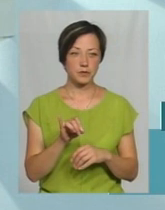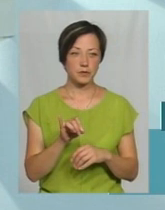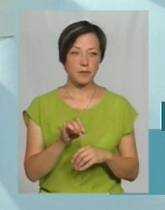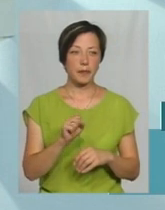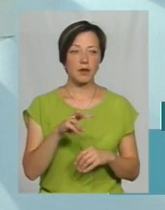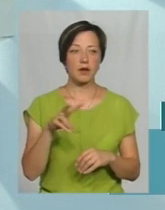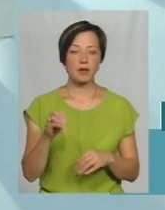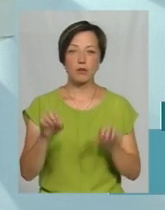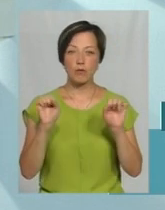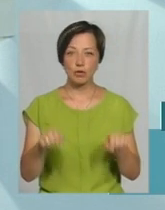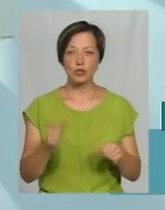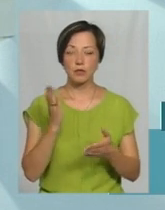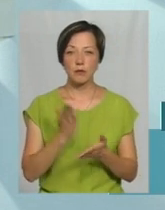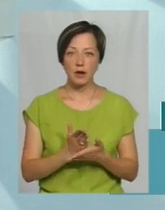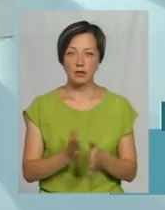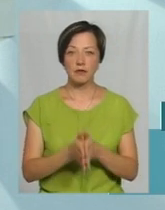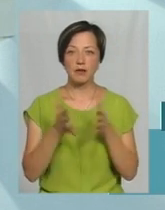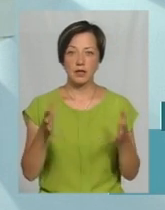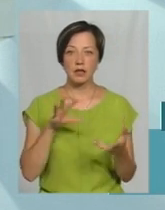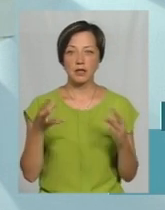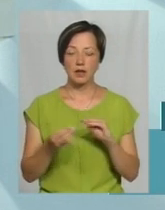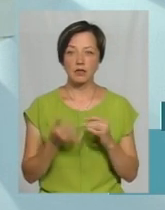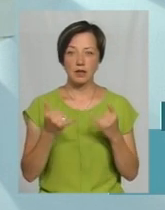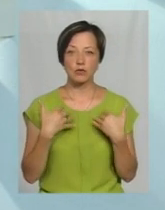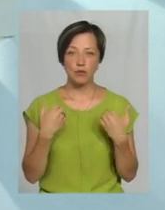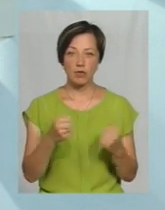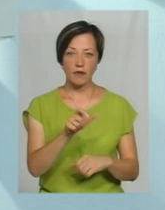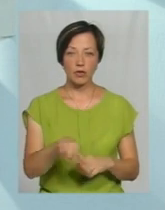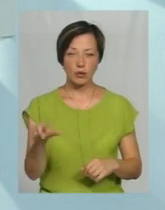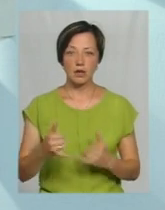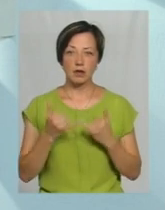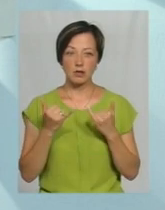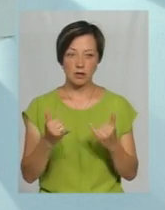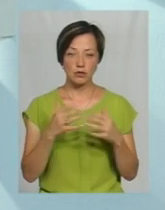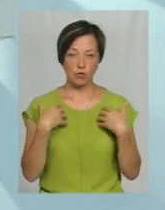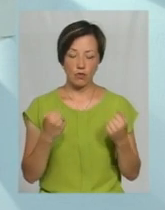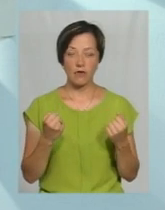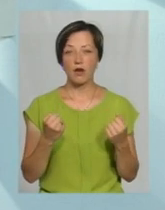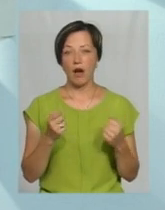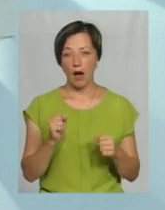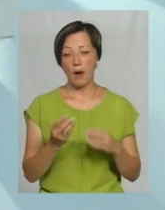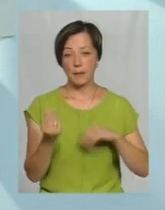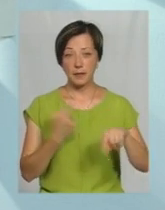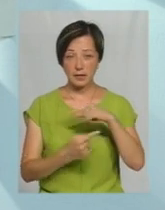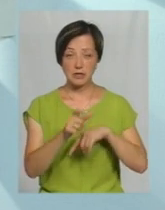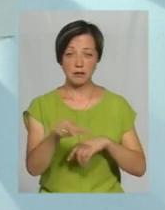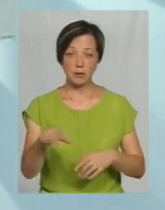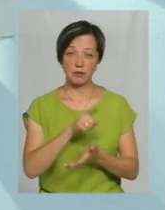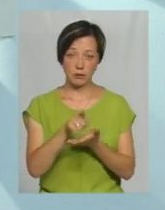але воно може мати дійсно великі наслідки для здоров'я людей. А підприємці повинні